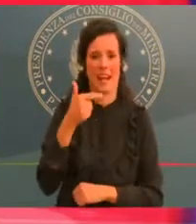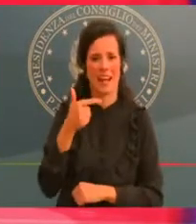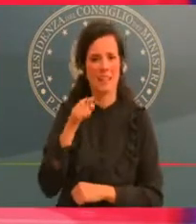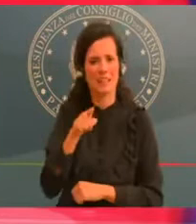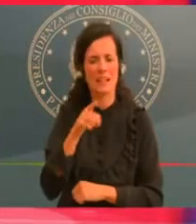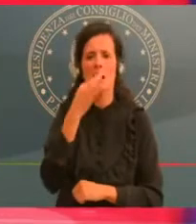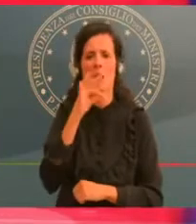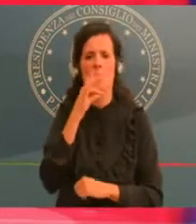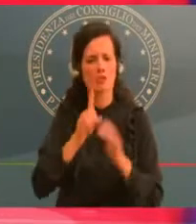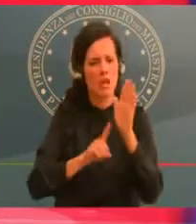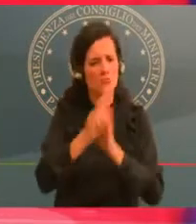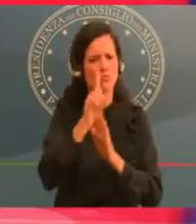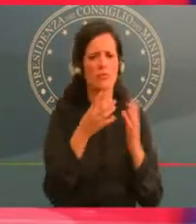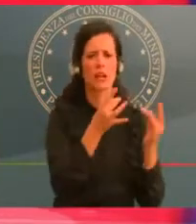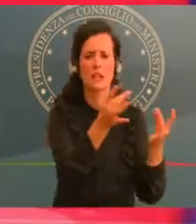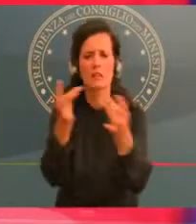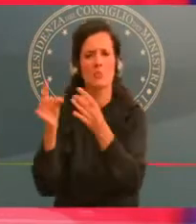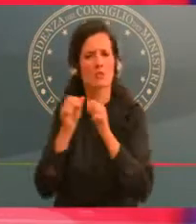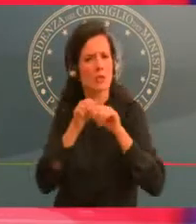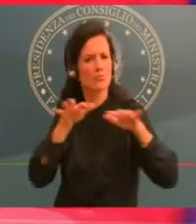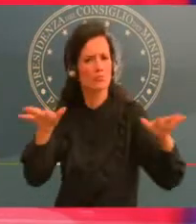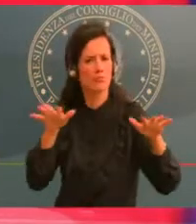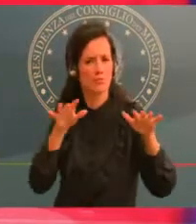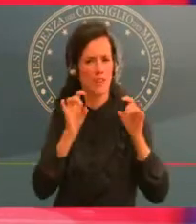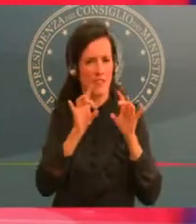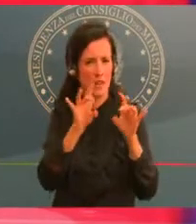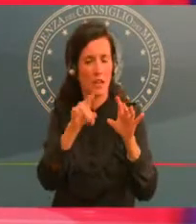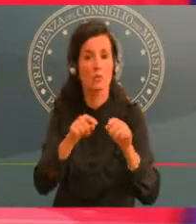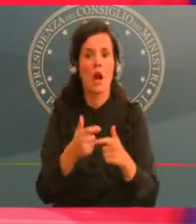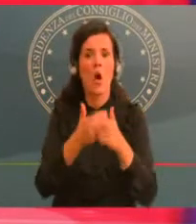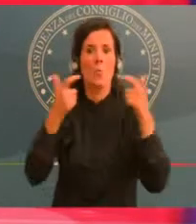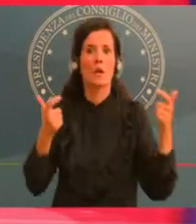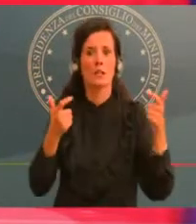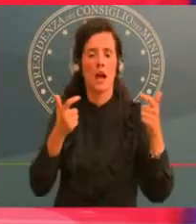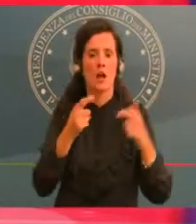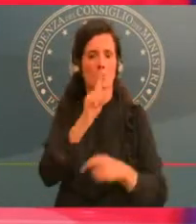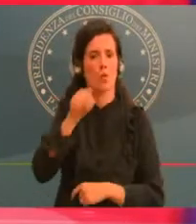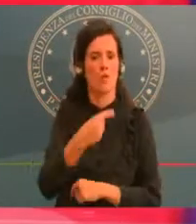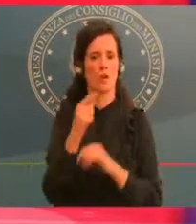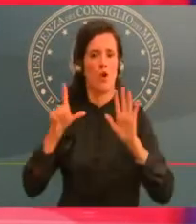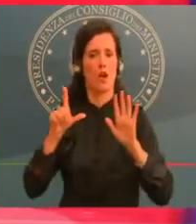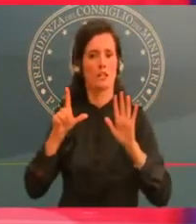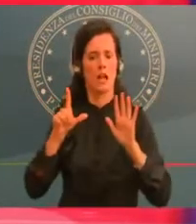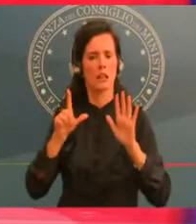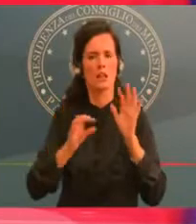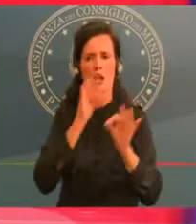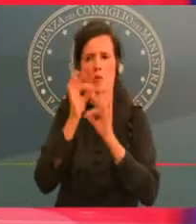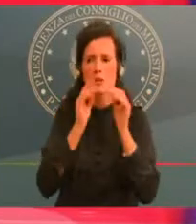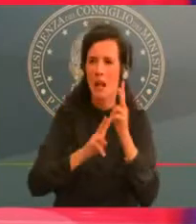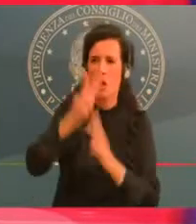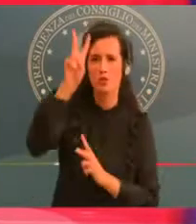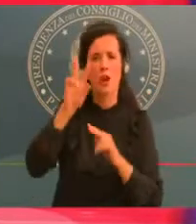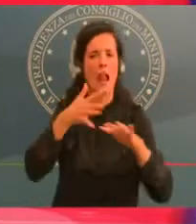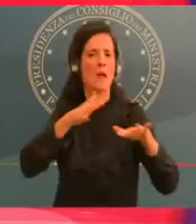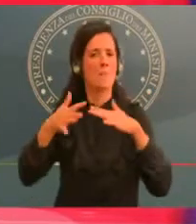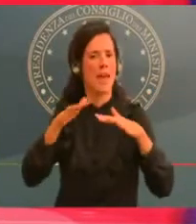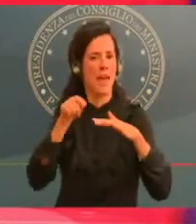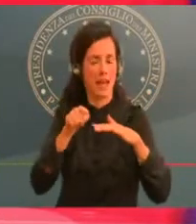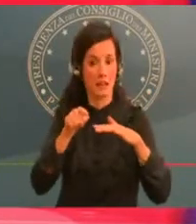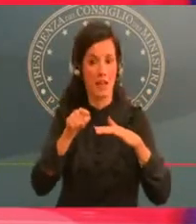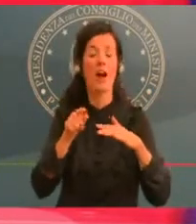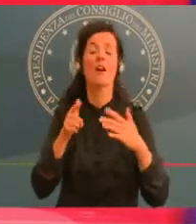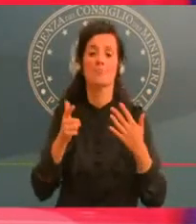di una media nazionale, quindi vuol dire che ci sono alcune regioni che hanno un'RT ancora superiore. Rispetto alle persone